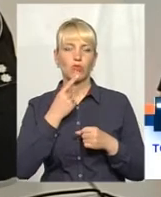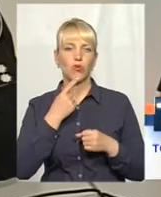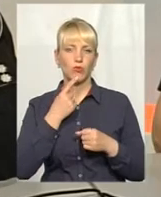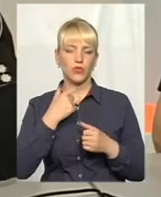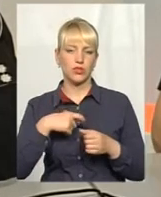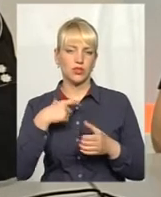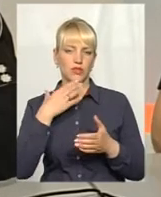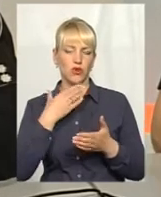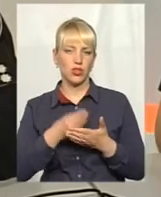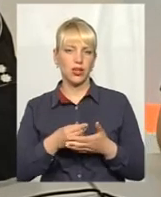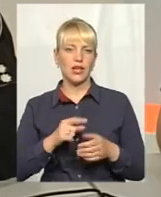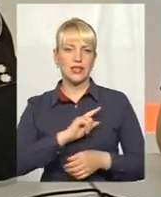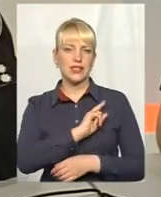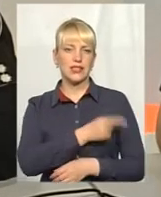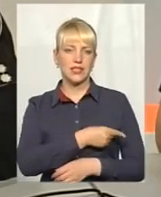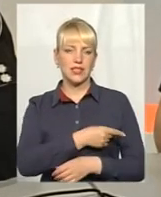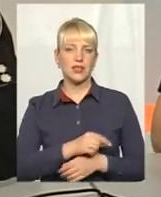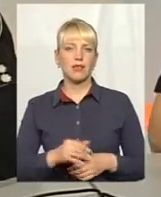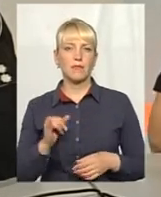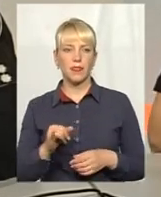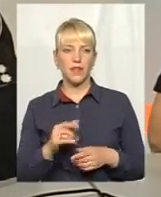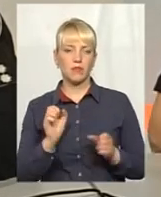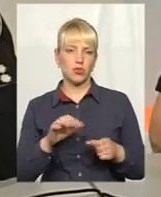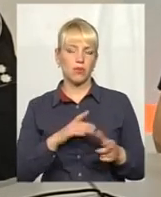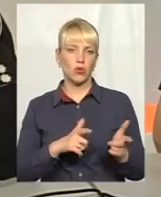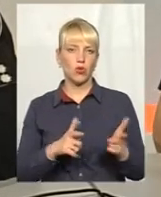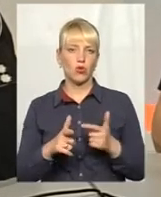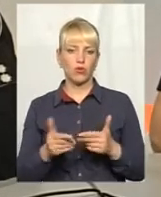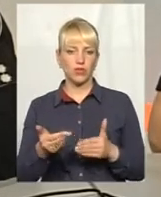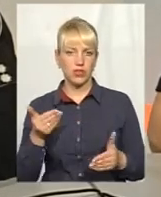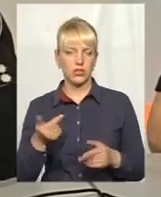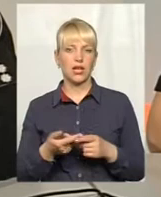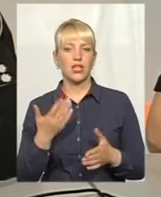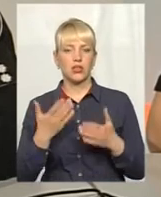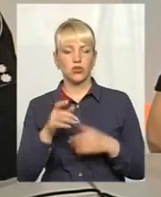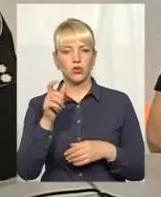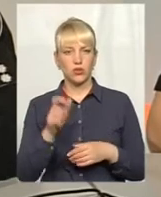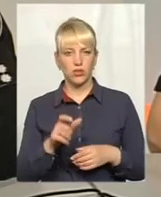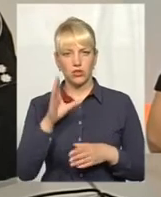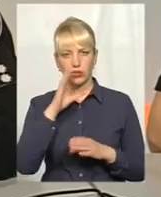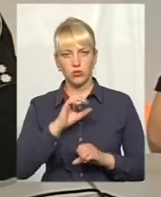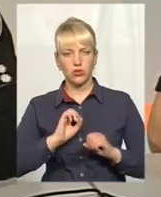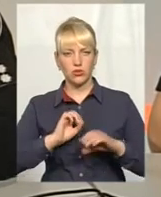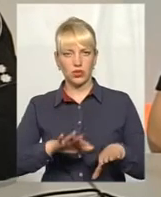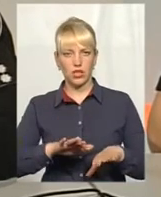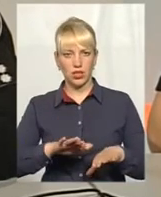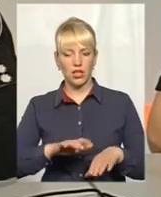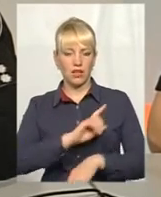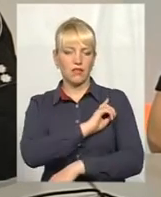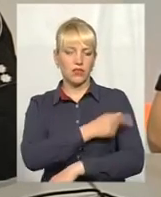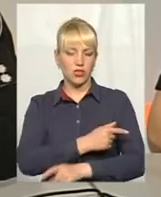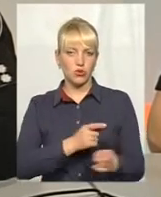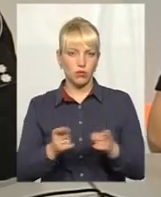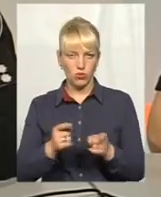то кажуть, свої сили перед тим, як ти, або, можливо, ще має час і підготовитися. Коли людина, відповідно, успішно здає фізичну